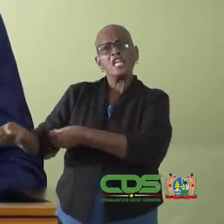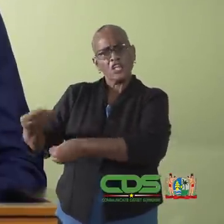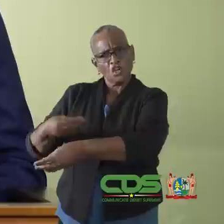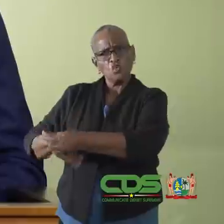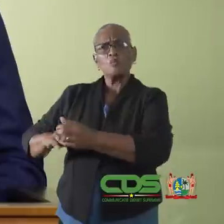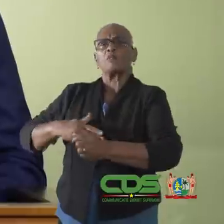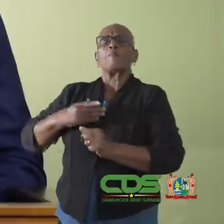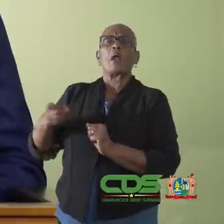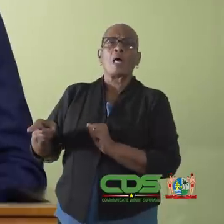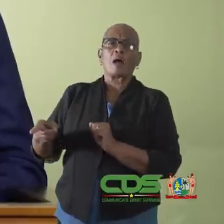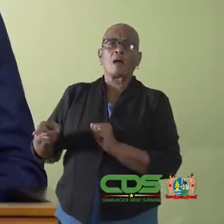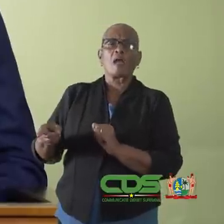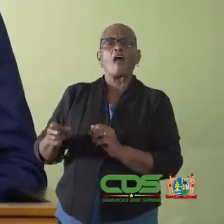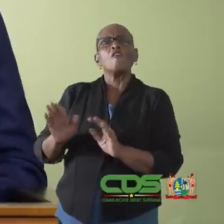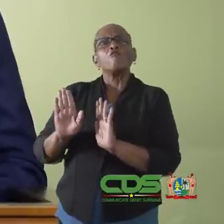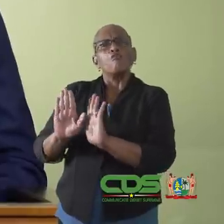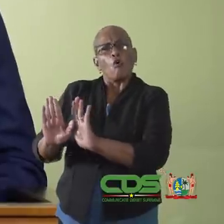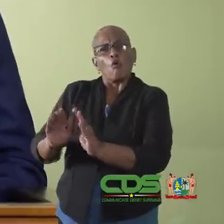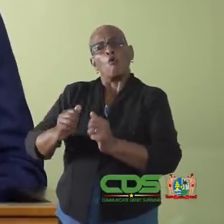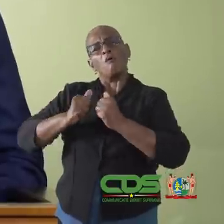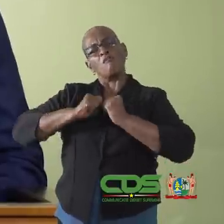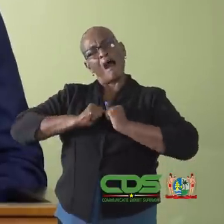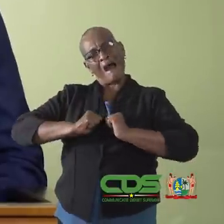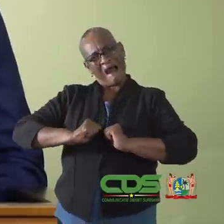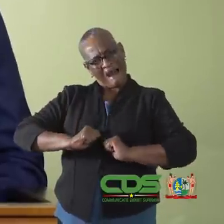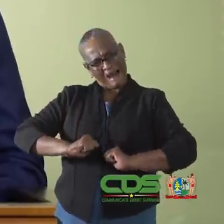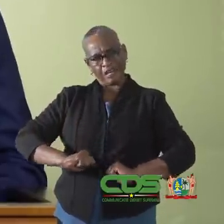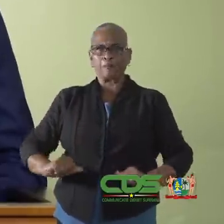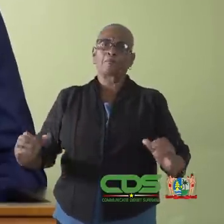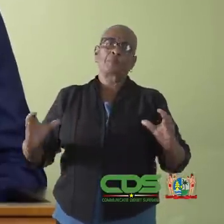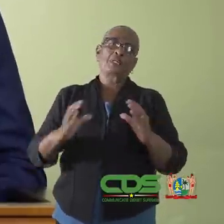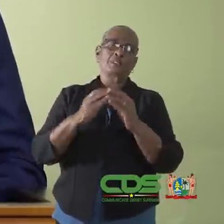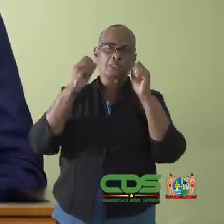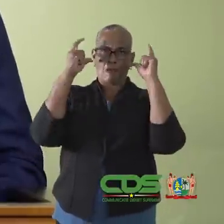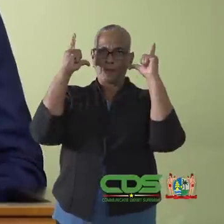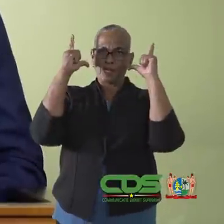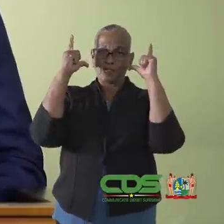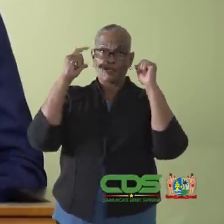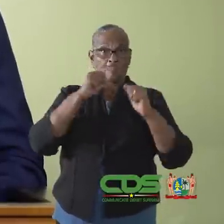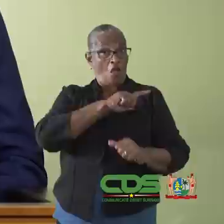het sociaal-economisch belang en het voorkomen van armoede in de samenleving.